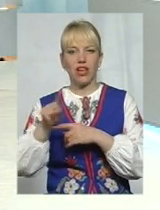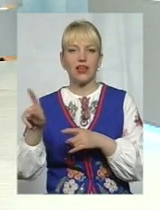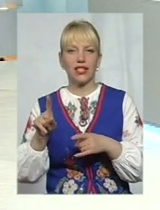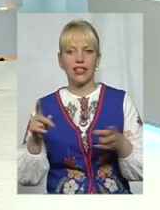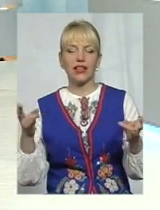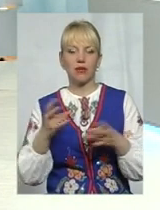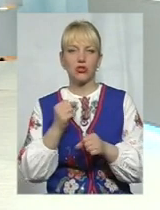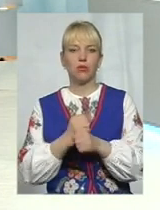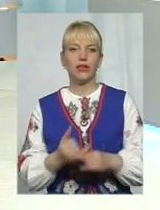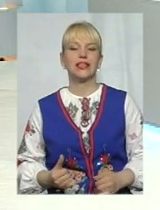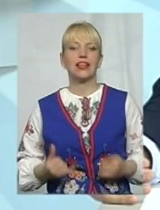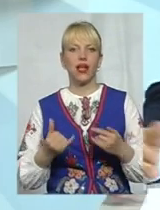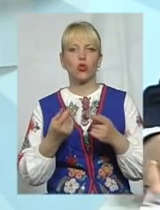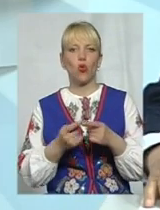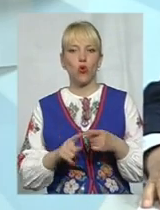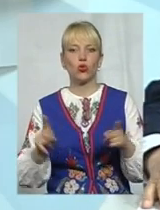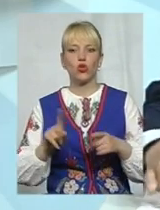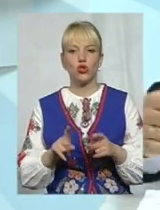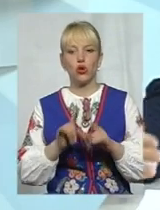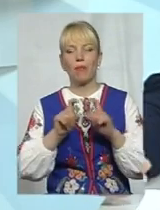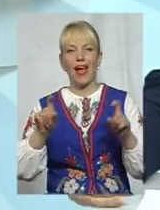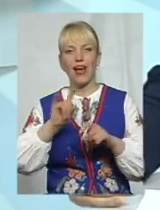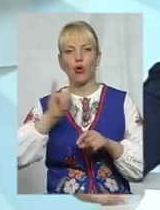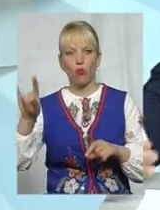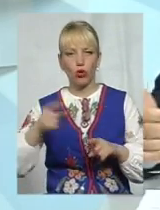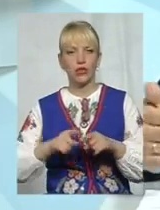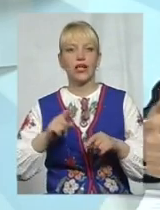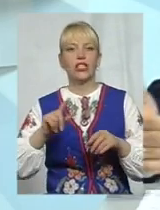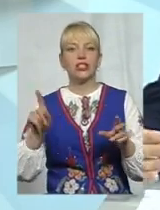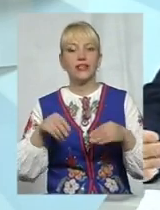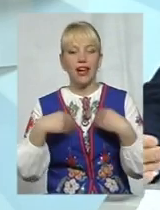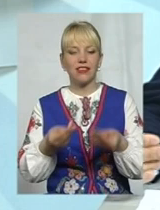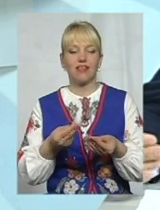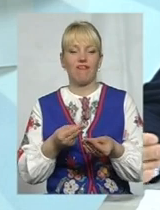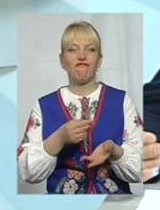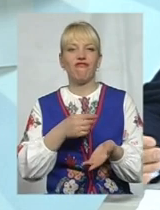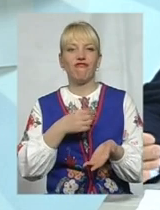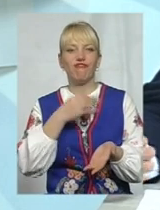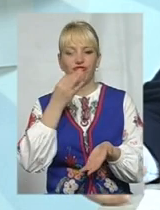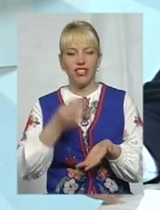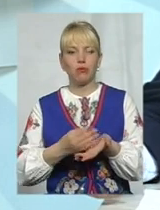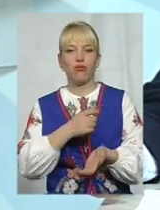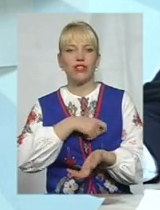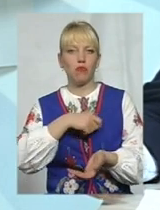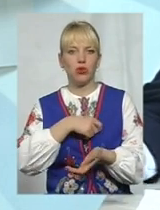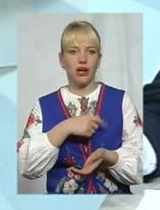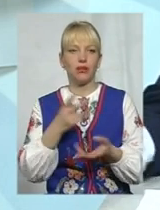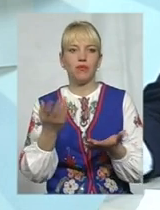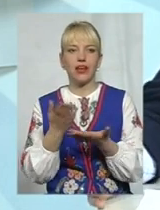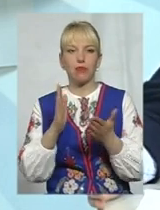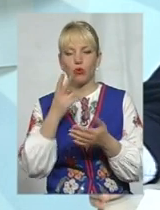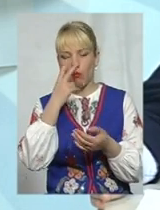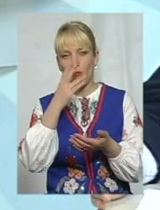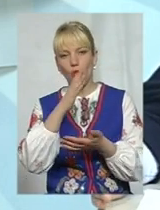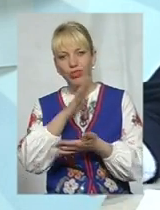зробити для того, щоб дати чітку відповідь депутатам, яким ми будемо бачити дальнішу